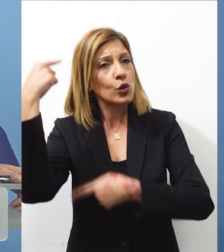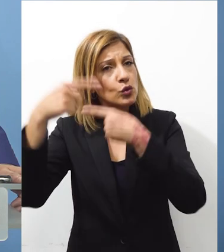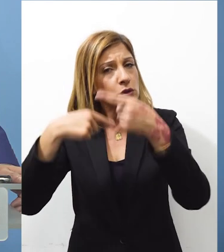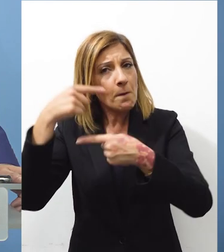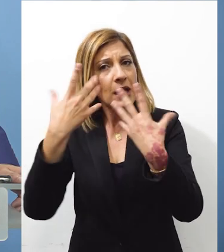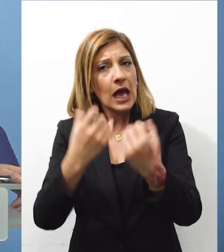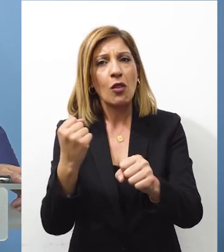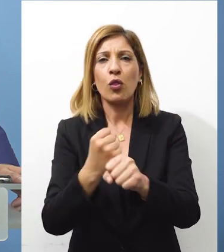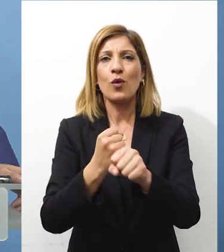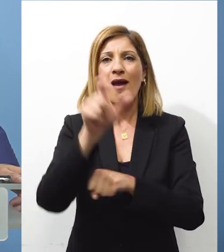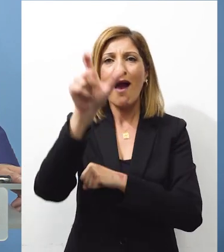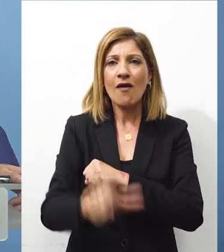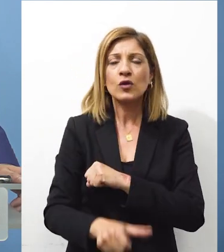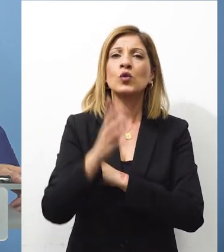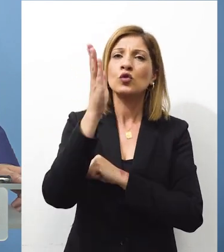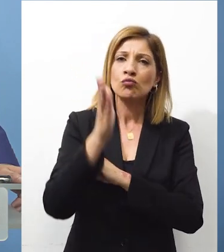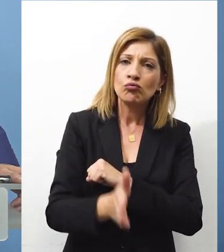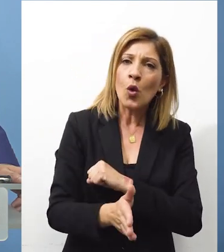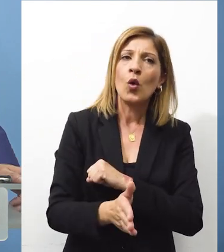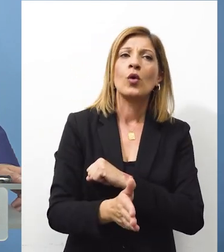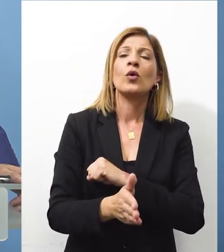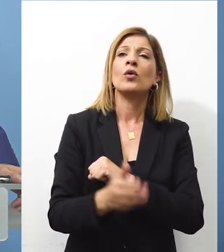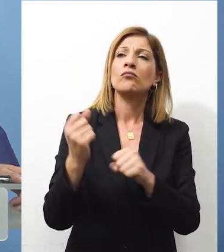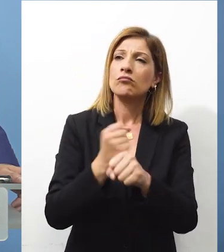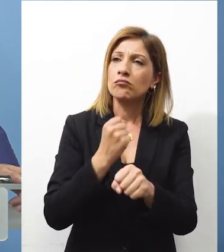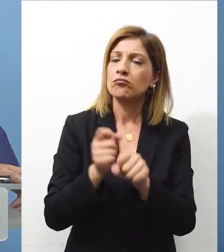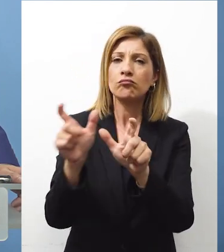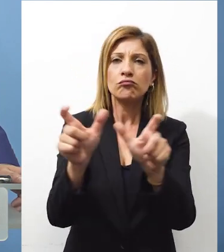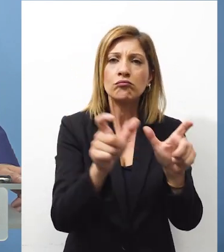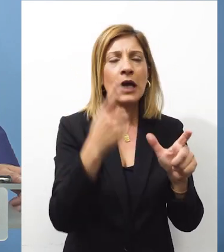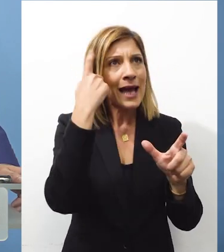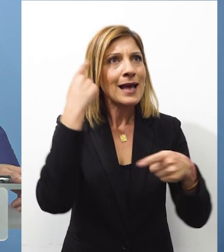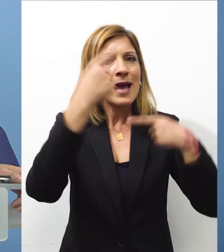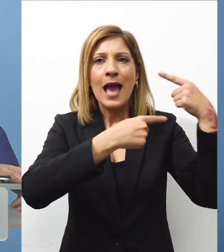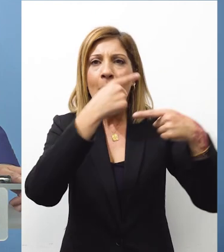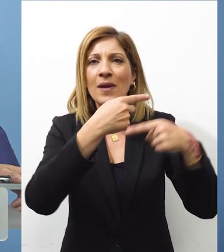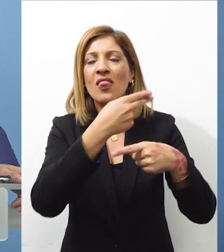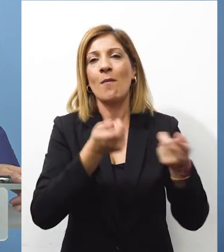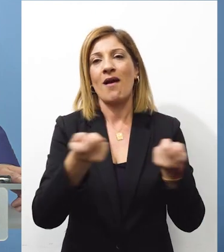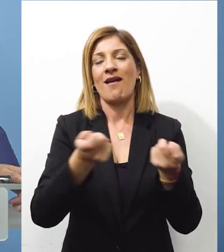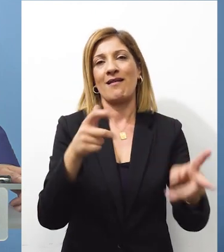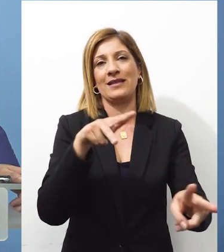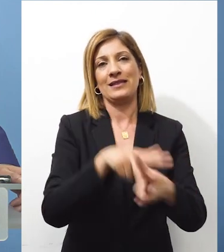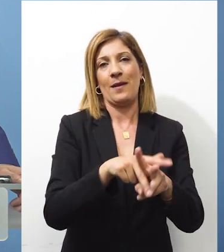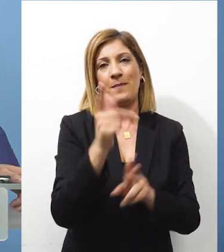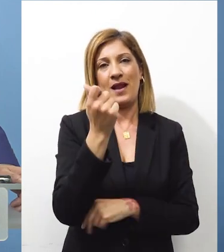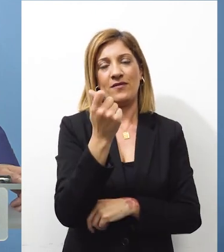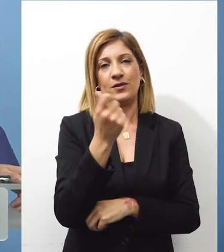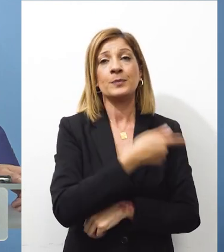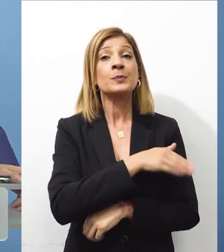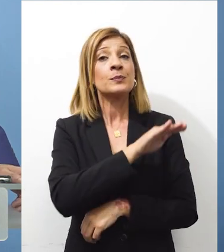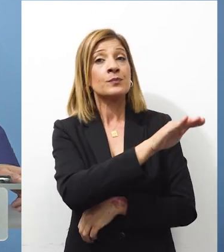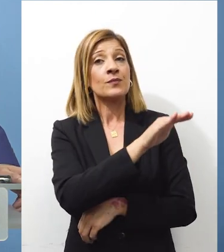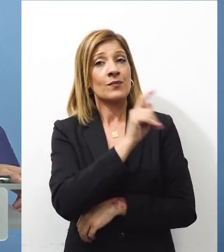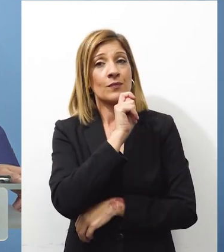εμπειρία του τις γνώσεις που μπορεί να επιστρατεύσει να αξιοποιήσει στο πολύ νευραλικό όπως του διοικητή της Κεντρικής Τράπεζας Κύριε